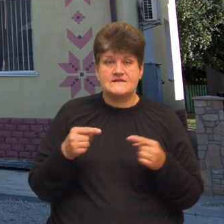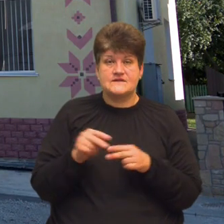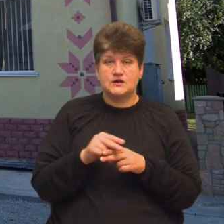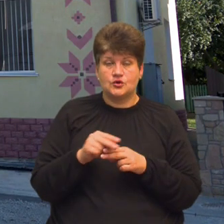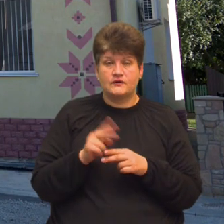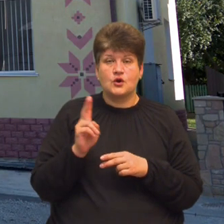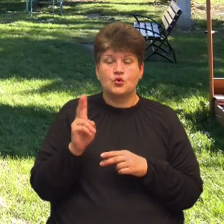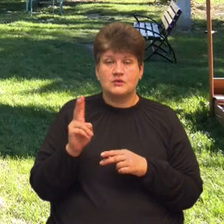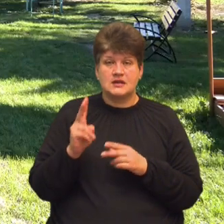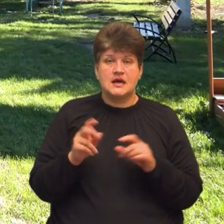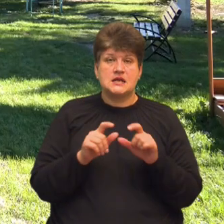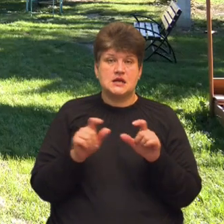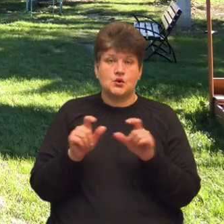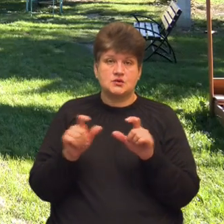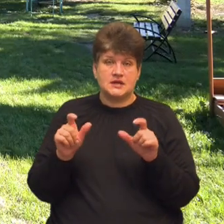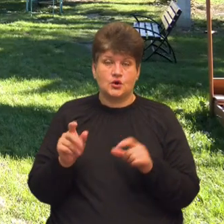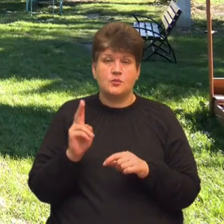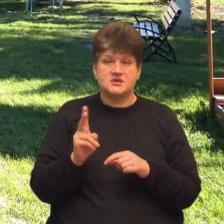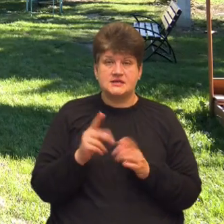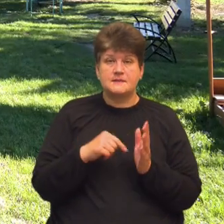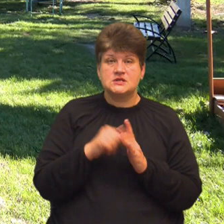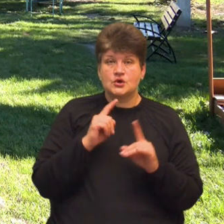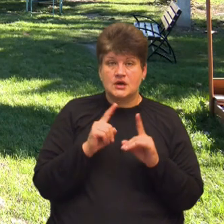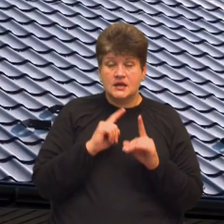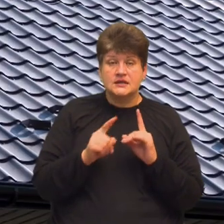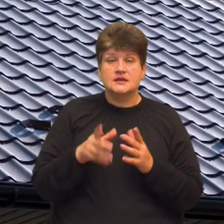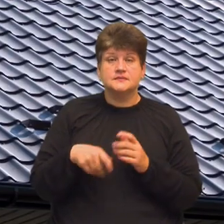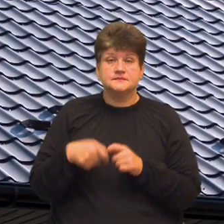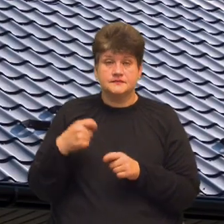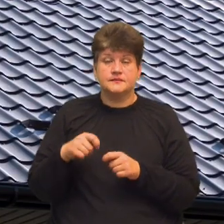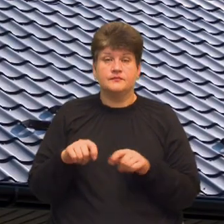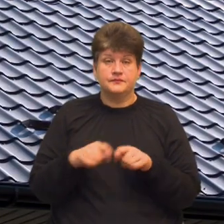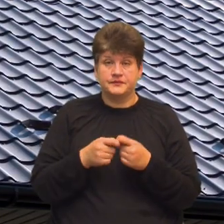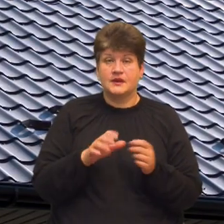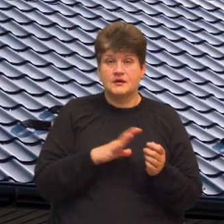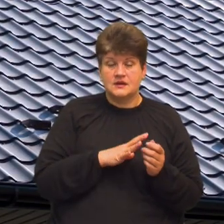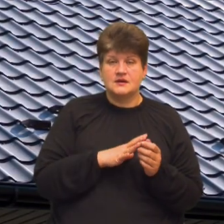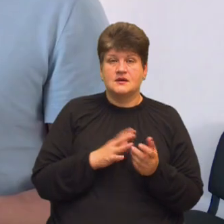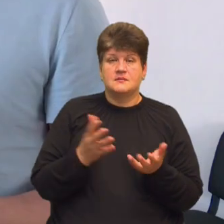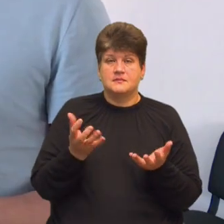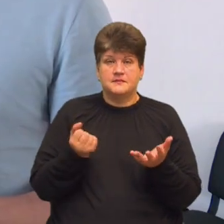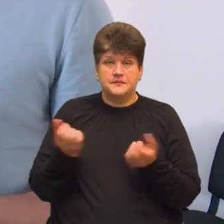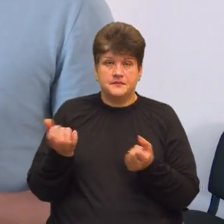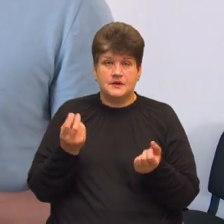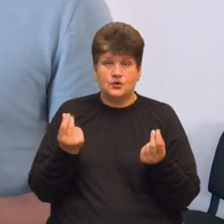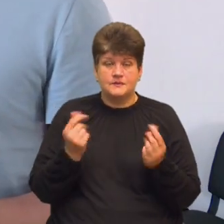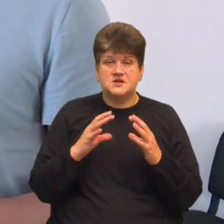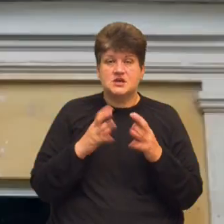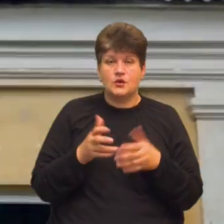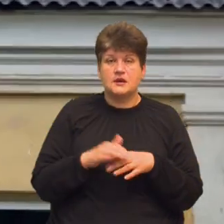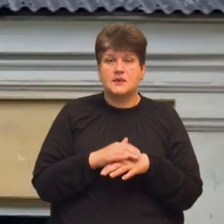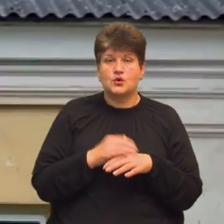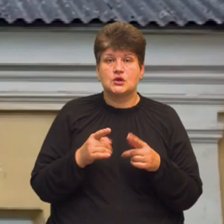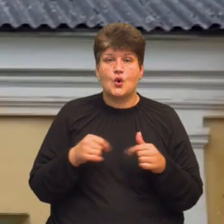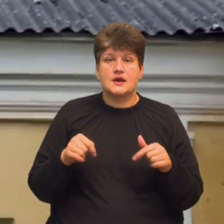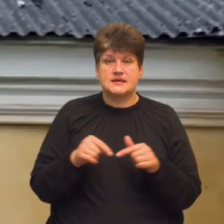установ Копичинецької міської ради, які пошкодила негода, залучали гроші міжнародних благодійних організацій, каже Віталій Барабаш.